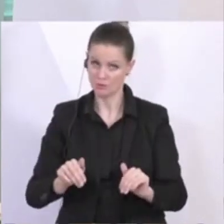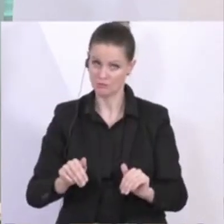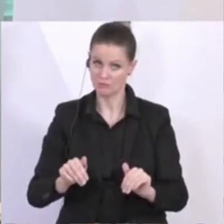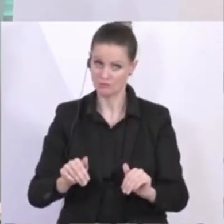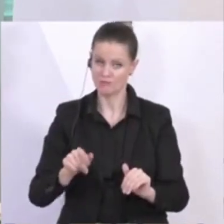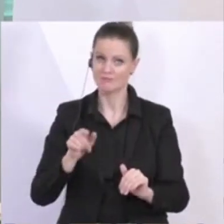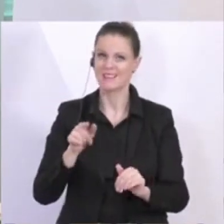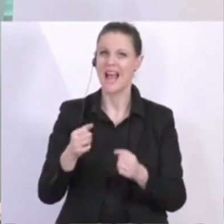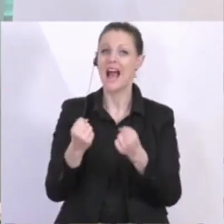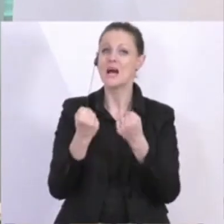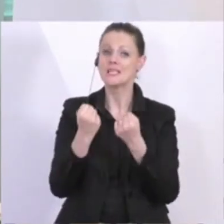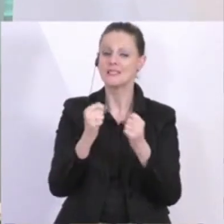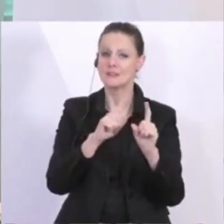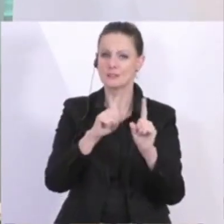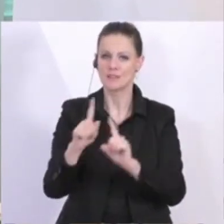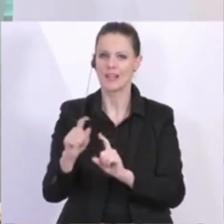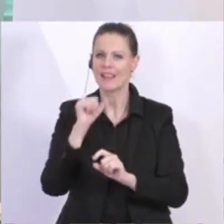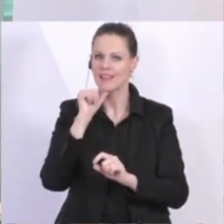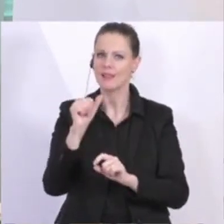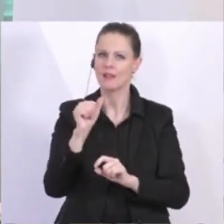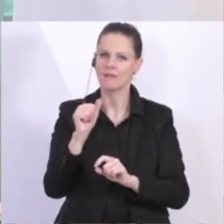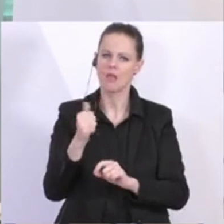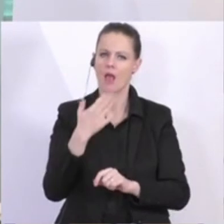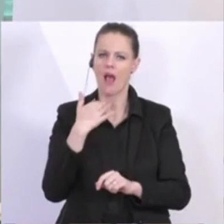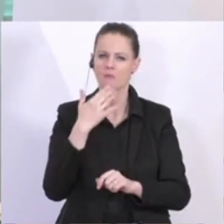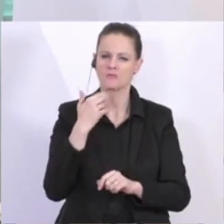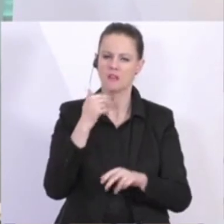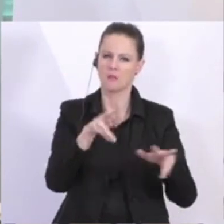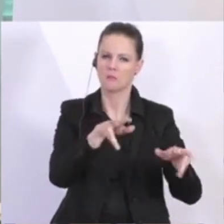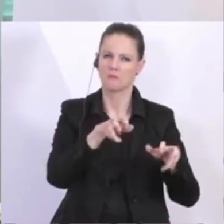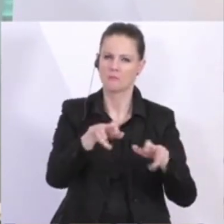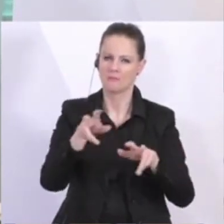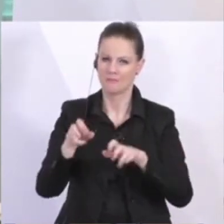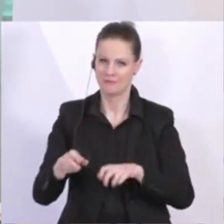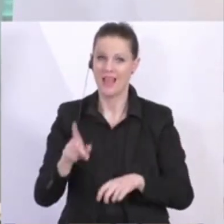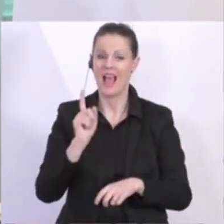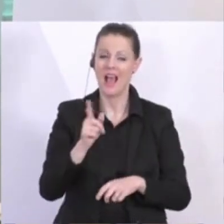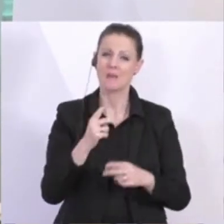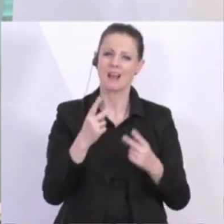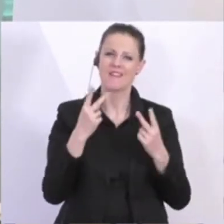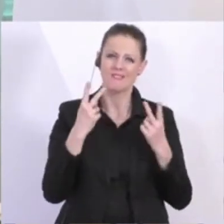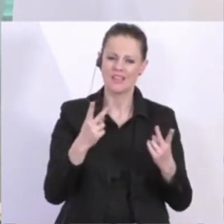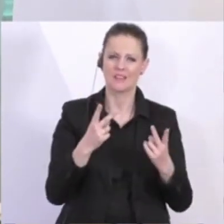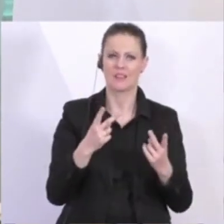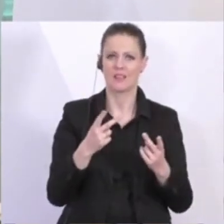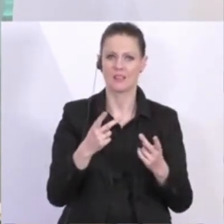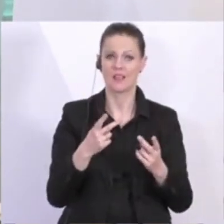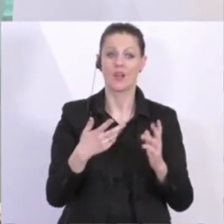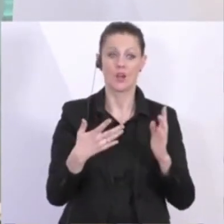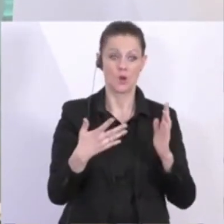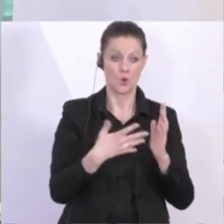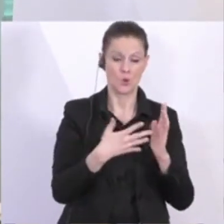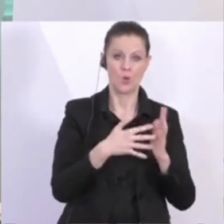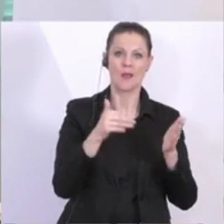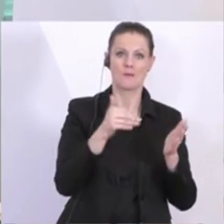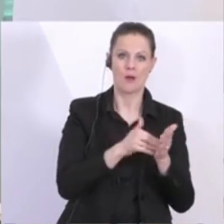aber sicherstellen, dass kein struktureller Missbrauch möglich ist. Aber so viel Kulanz wie möglich, so viel Kontrolle wie